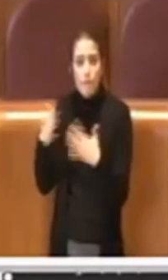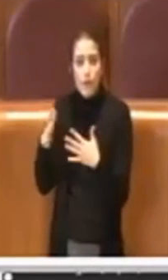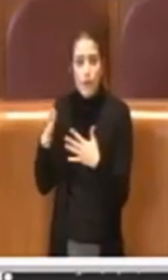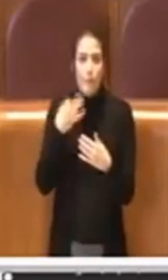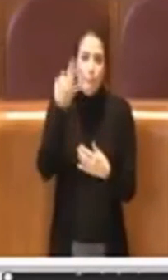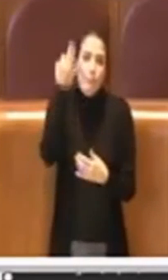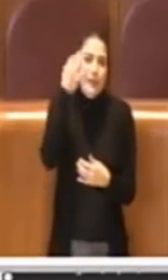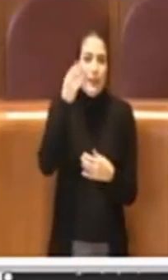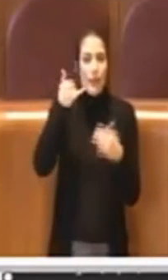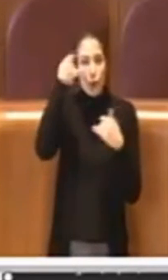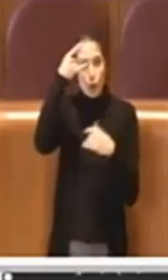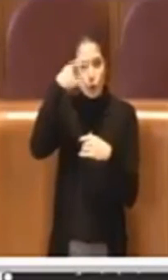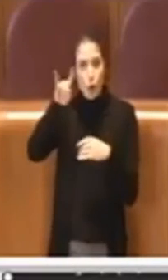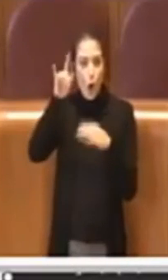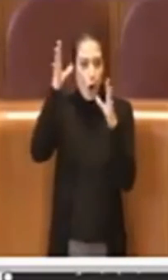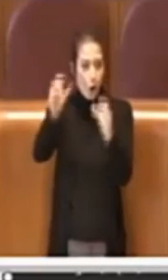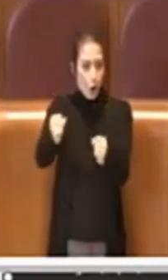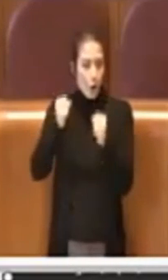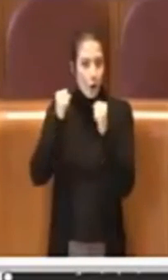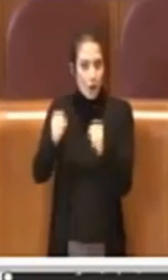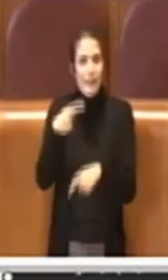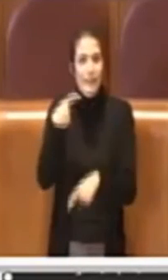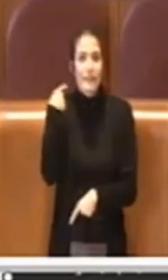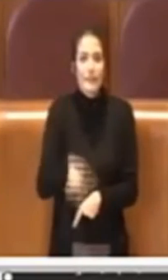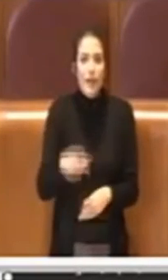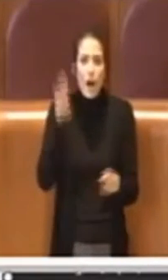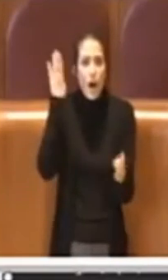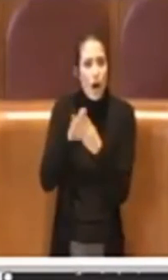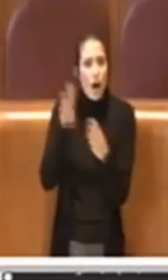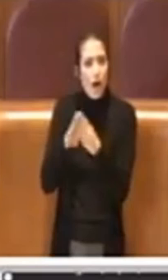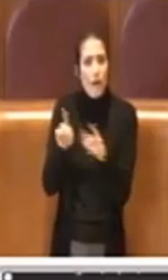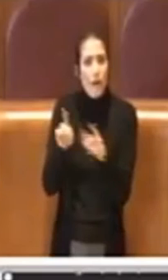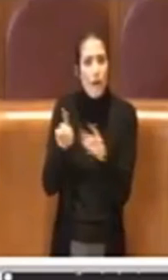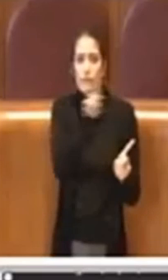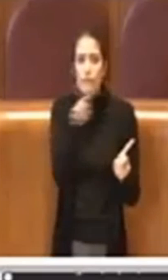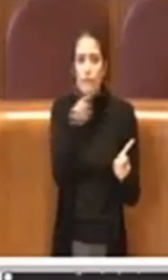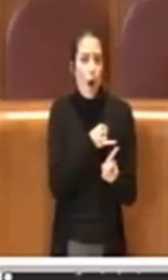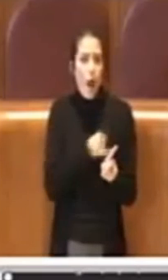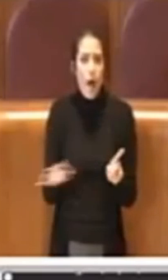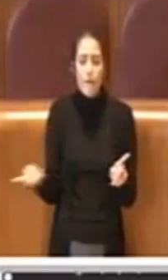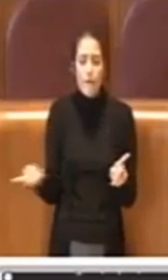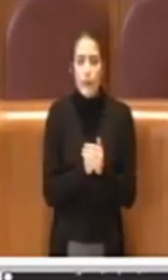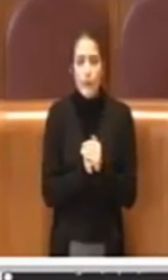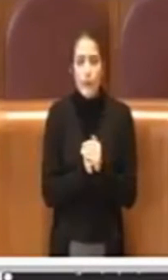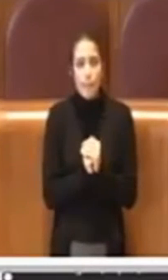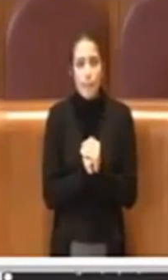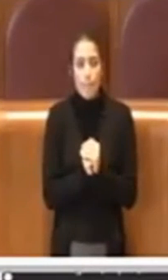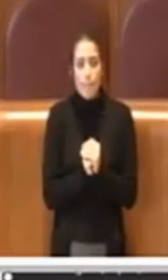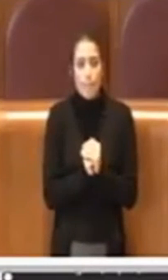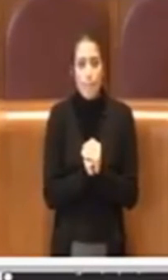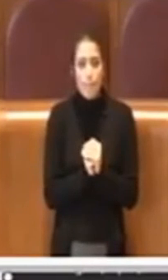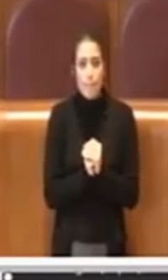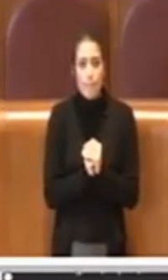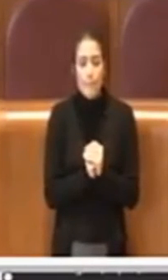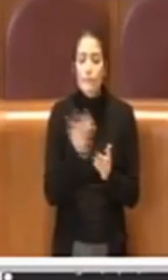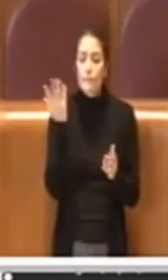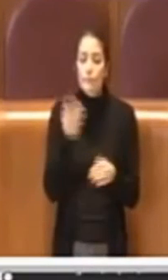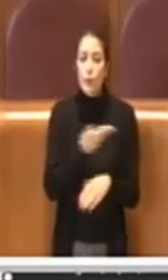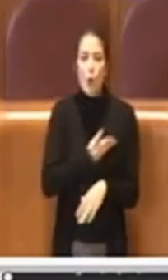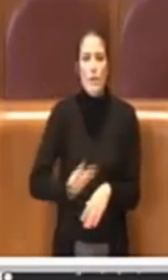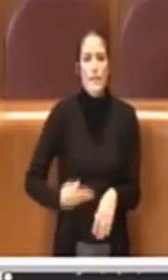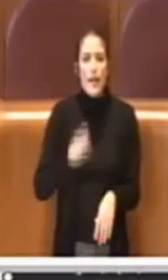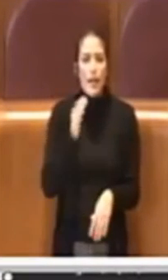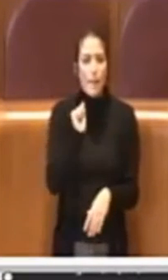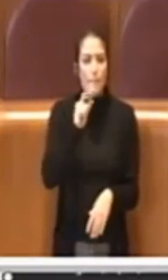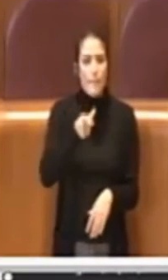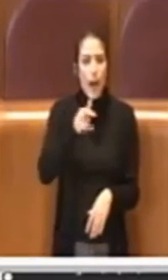per le corna e sono stati affrontati veramente fino in fondo, io ho sentito anche per esempio la consigliera Baglio